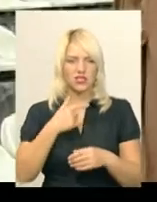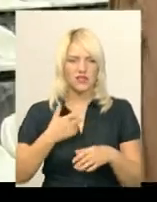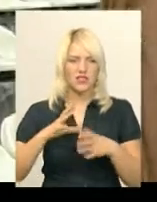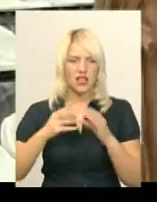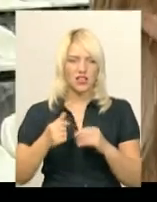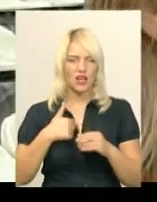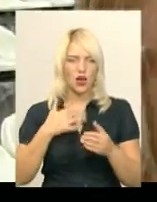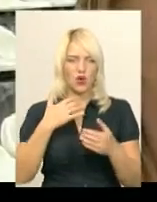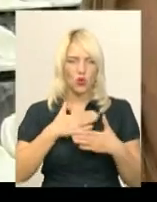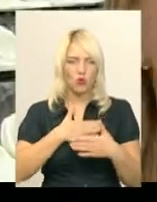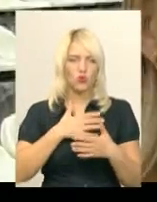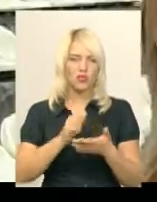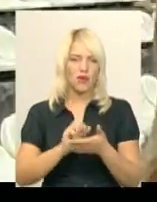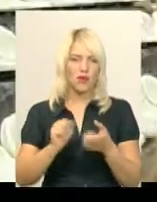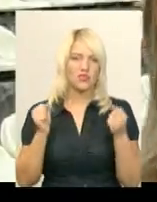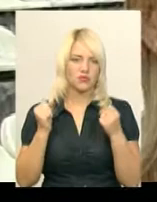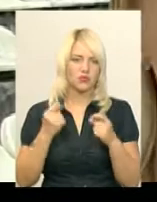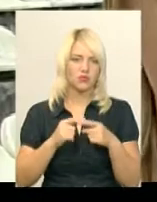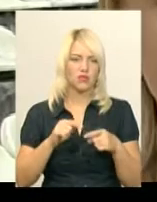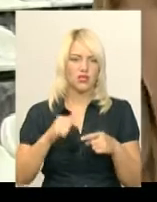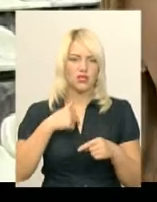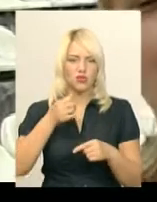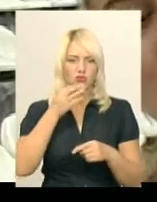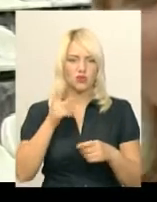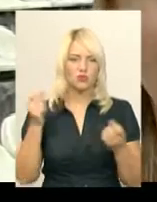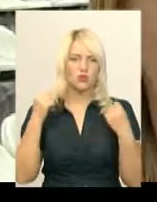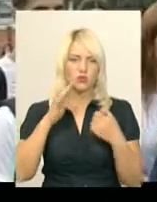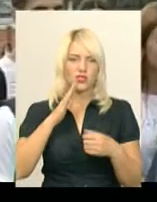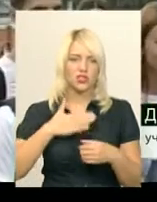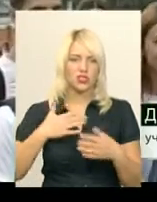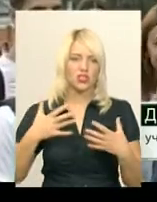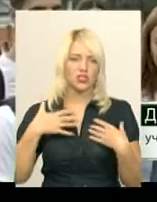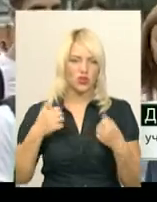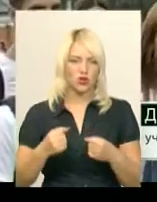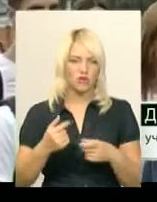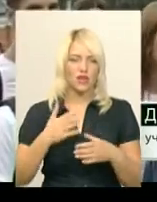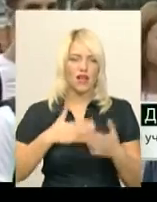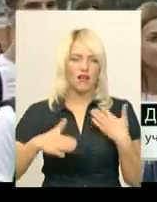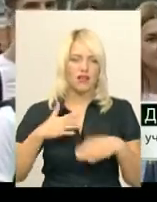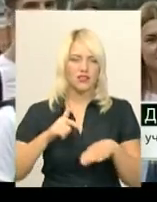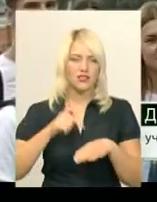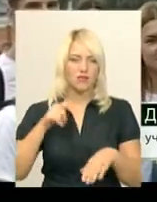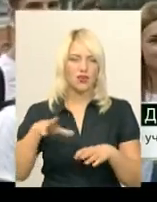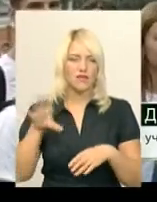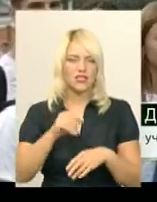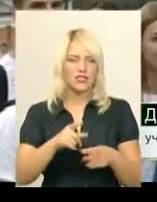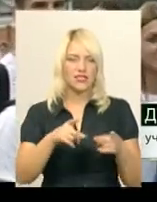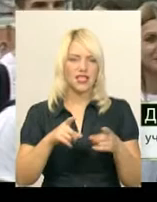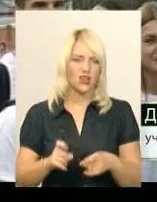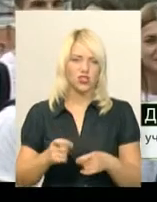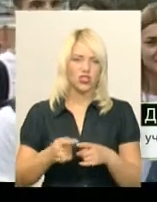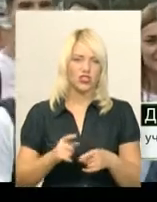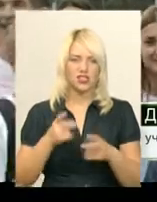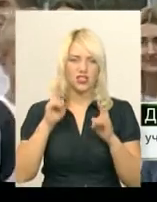займатися спортом і займаюся, це мені дуже подобається, що спорт – це наше здоров'я. Радісні емоції, всі там залучилися і,